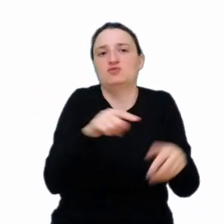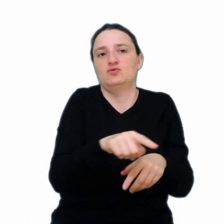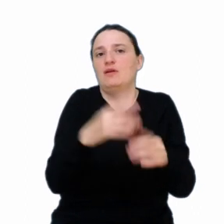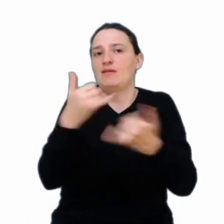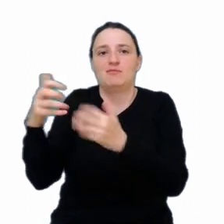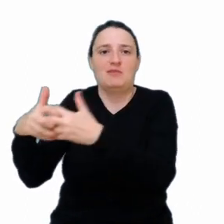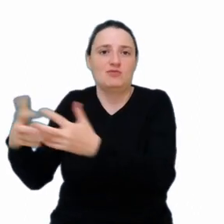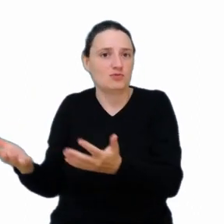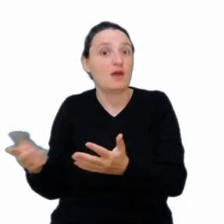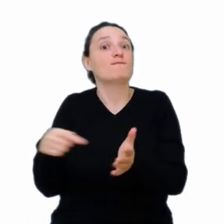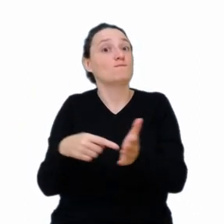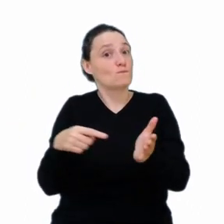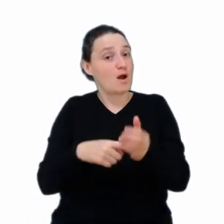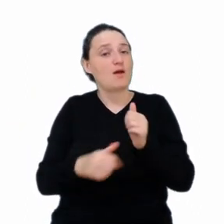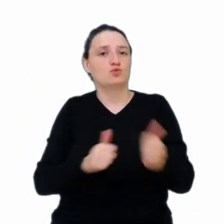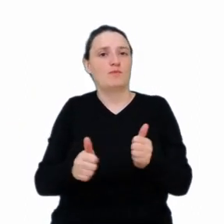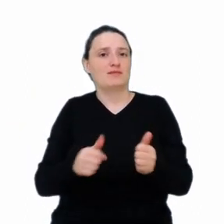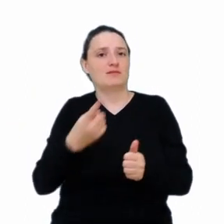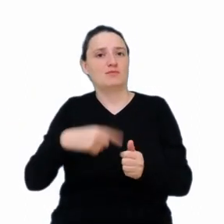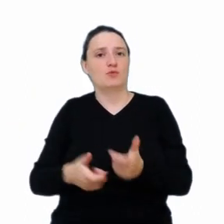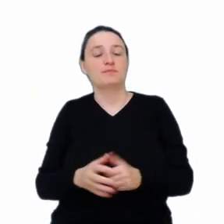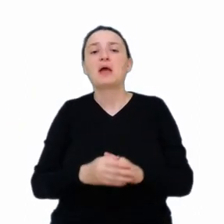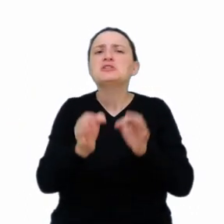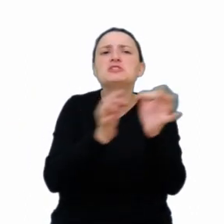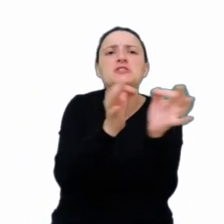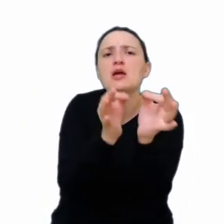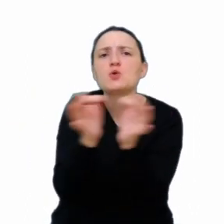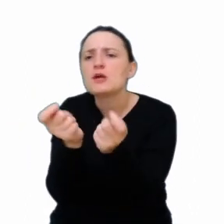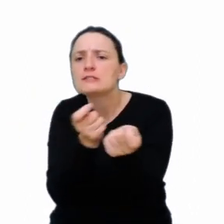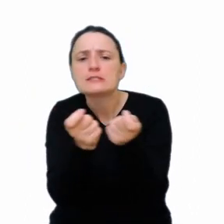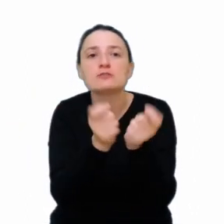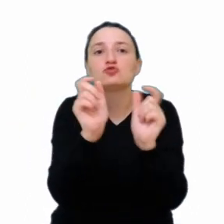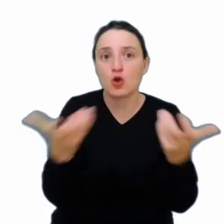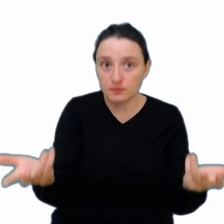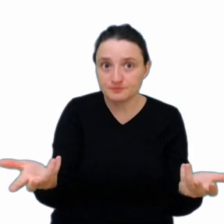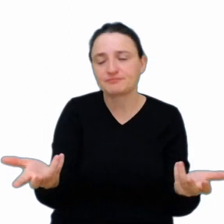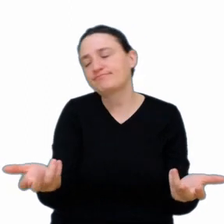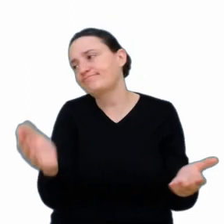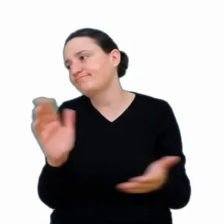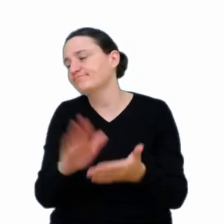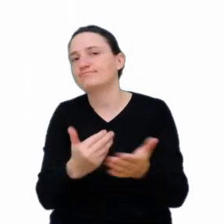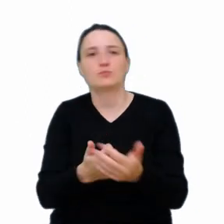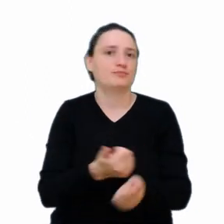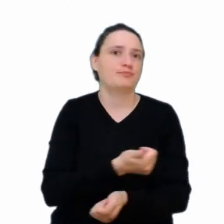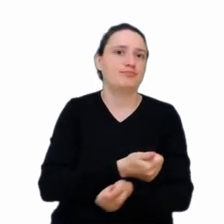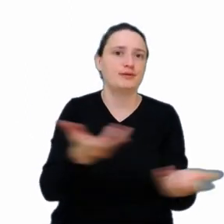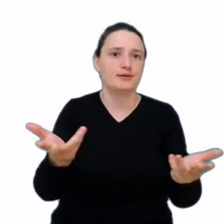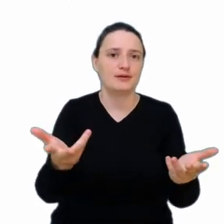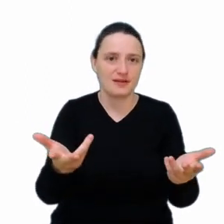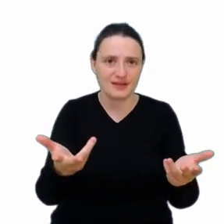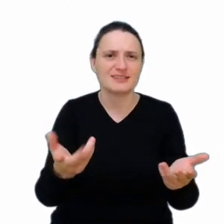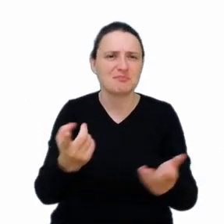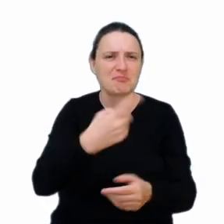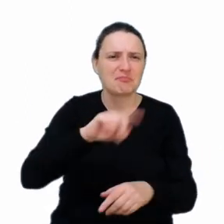postępujemy. Czym można sterować? Przykładów jest tysiące. Klasycznie automatyka kojarzy się dla ludzi